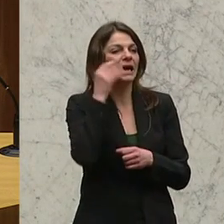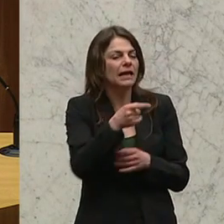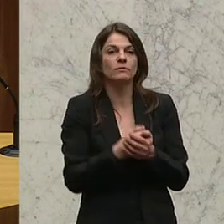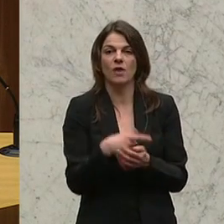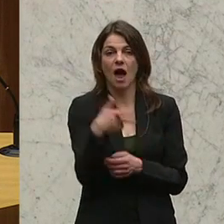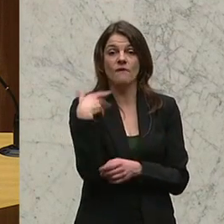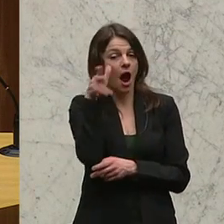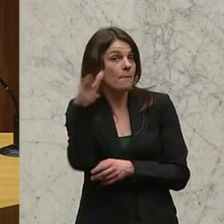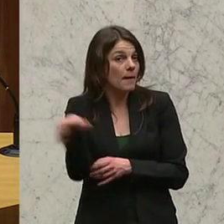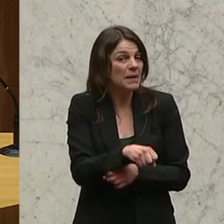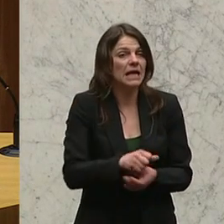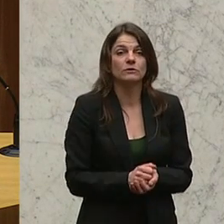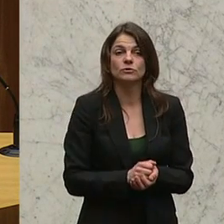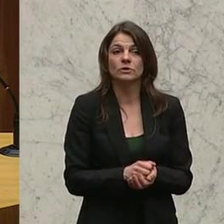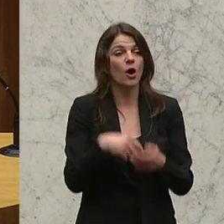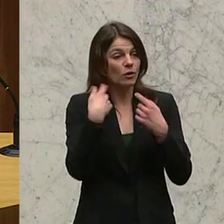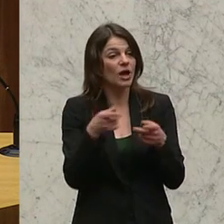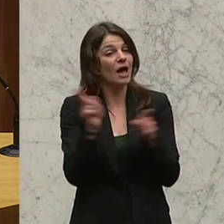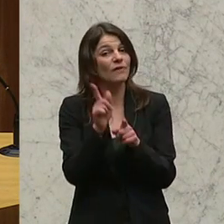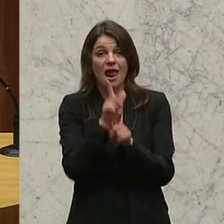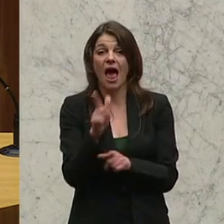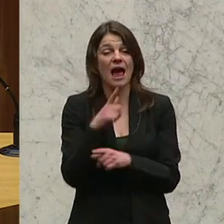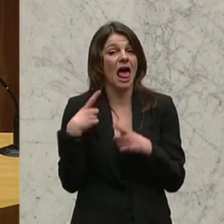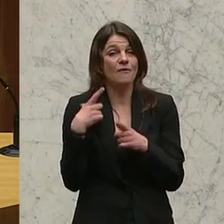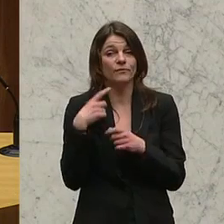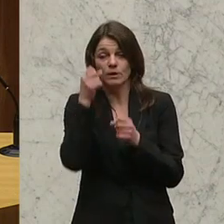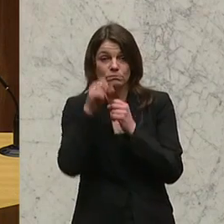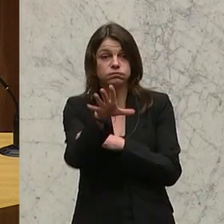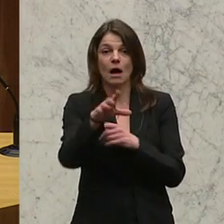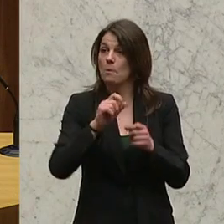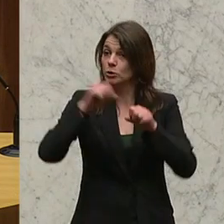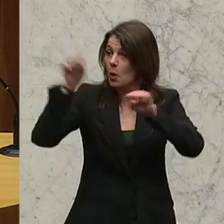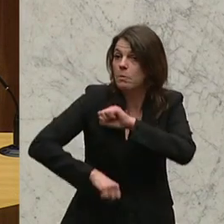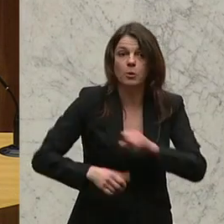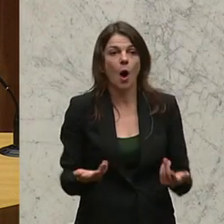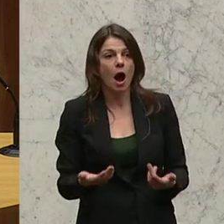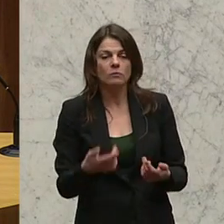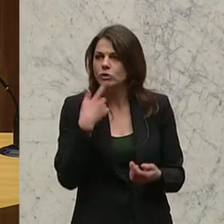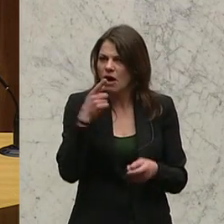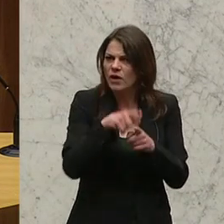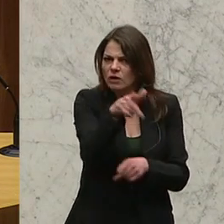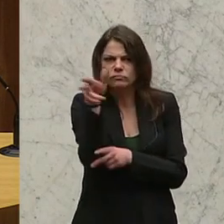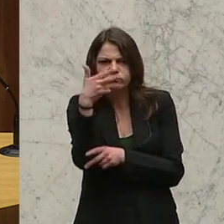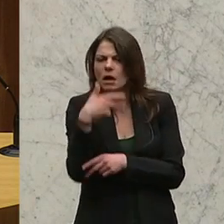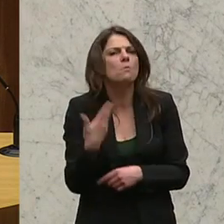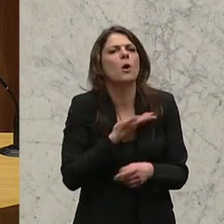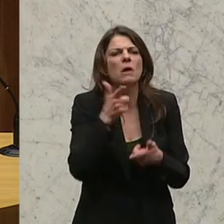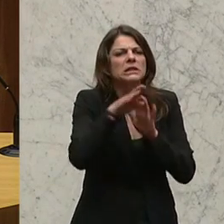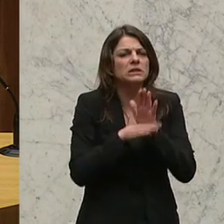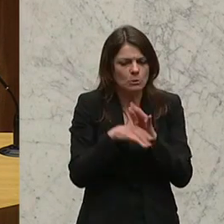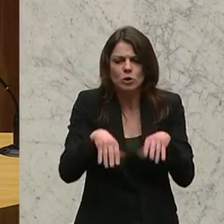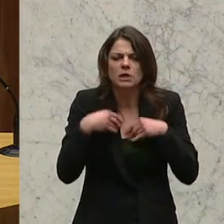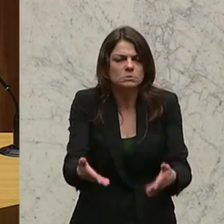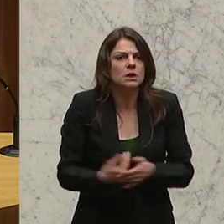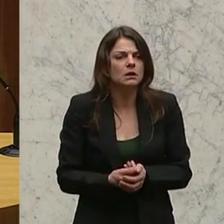eine Kamera mitgenommen und hat dann live gestreamt. War wohl blöd, sei es unterbrochen worden. Dann hat man gesagt, waren die immer Livestream, kriegen wir kein Gesetz, also müssen wir sie nicht